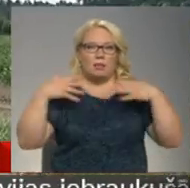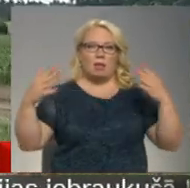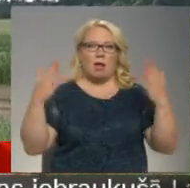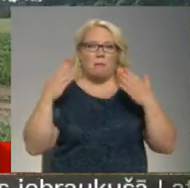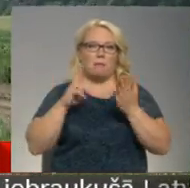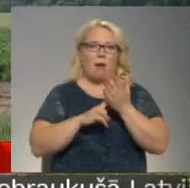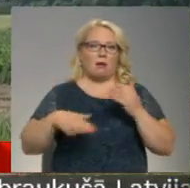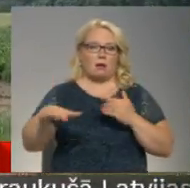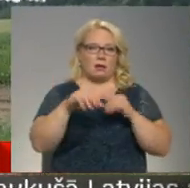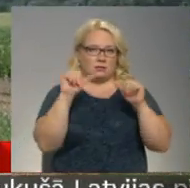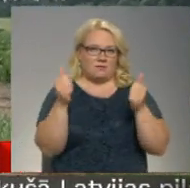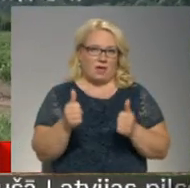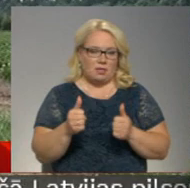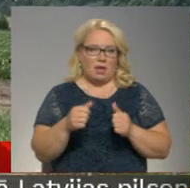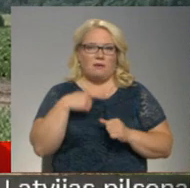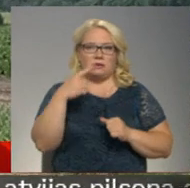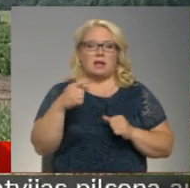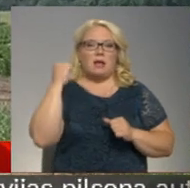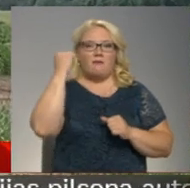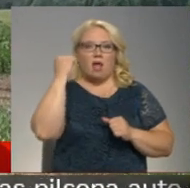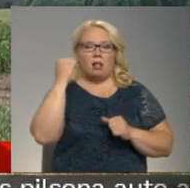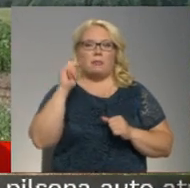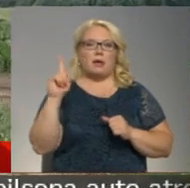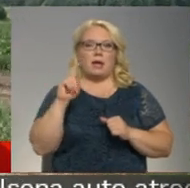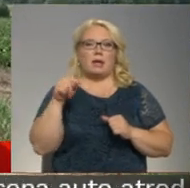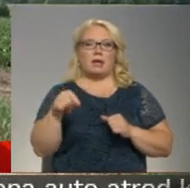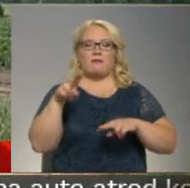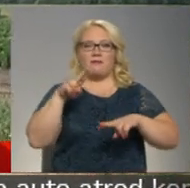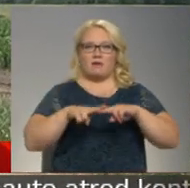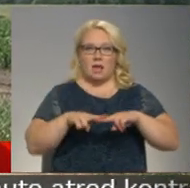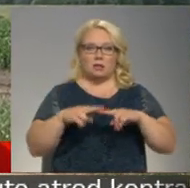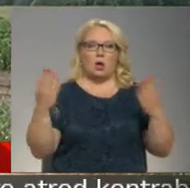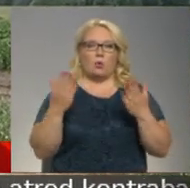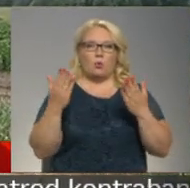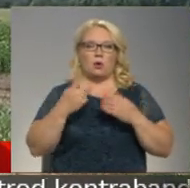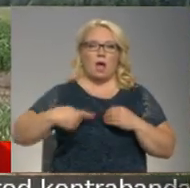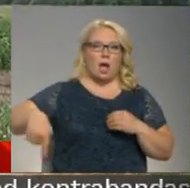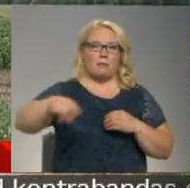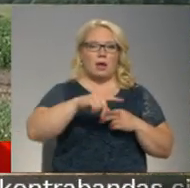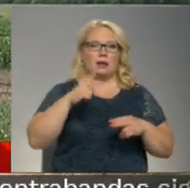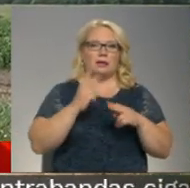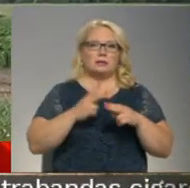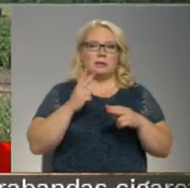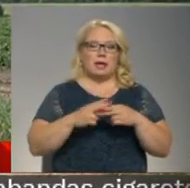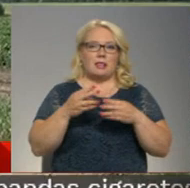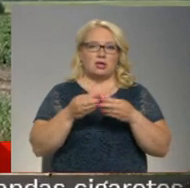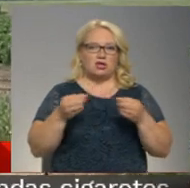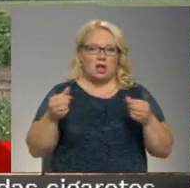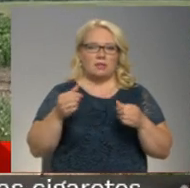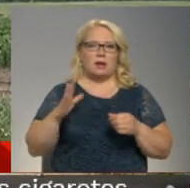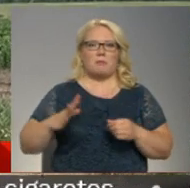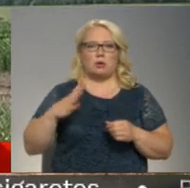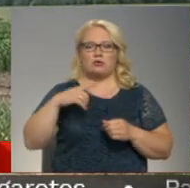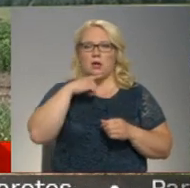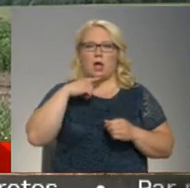Valmierā šī ir vieta, kur ir apkārt stikla šķiedra, kur ir bijušais gaļas